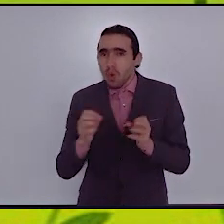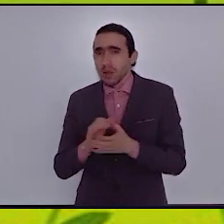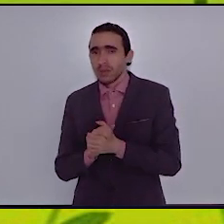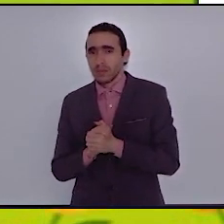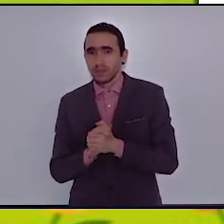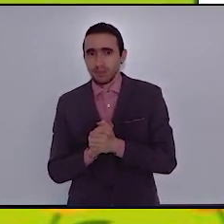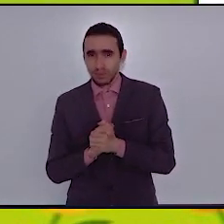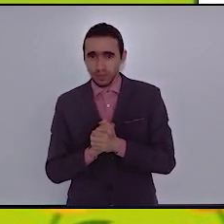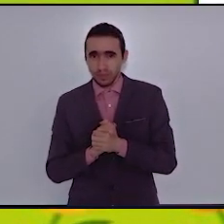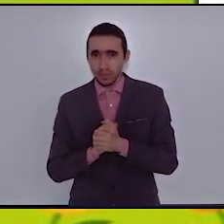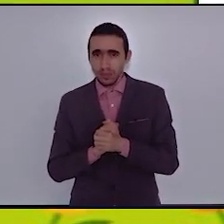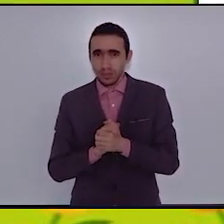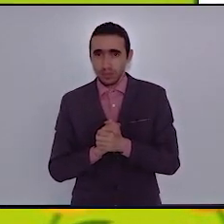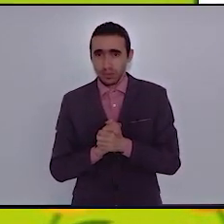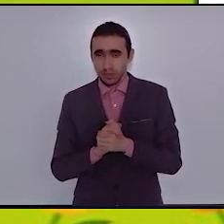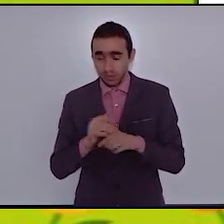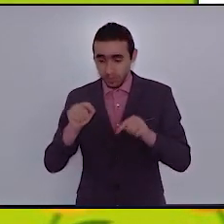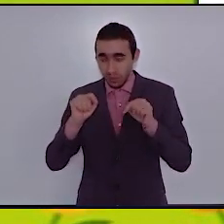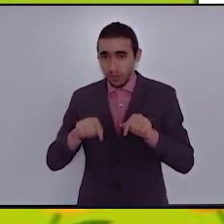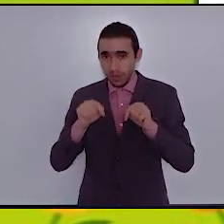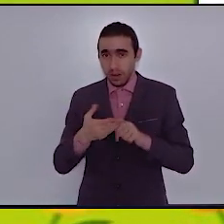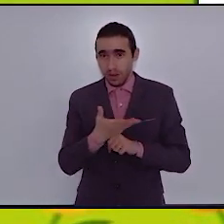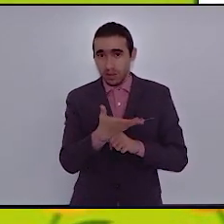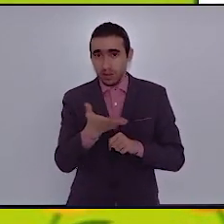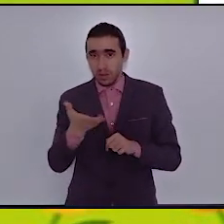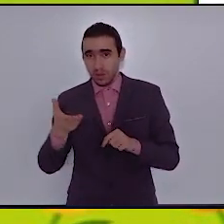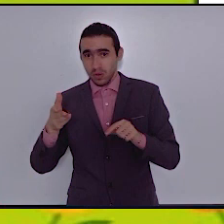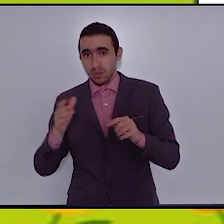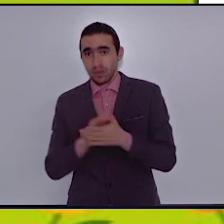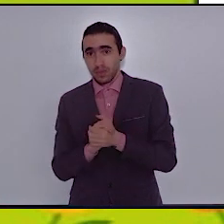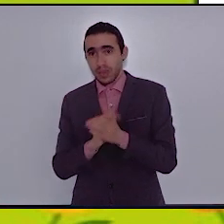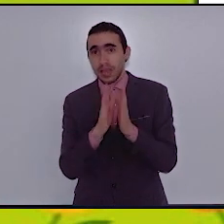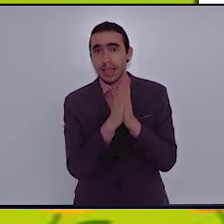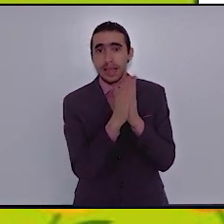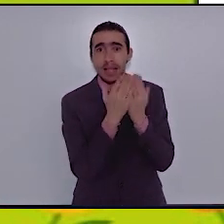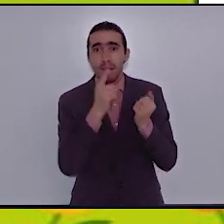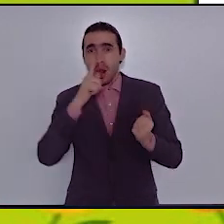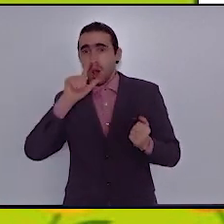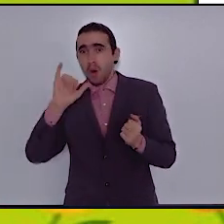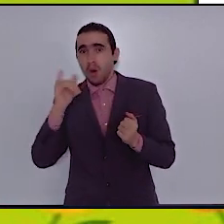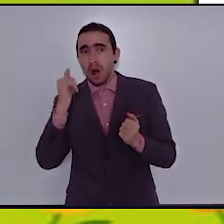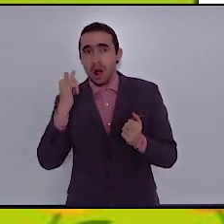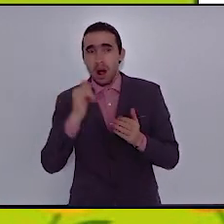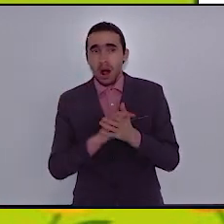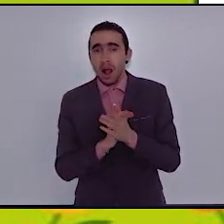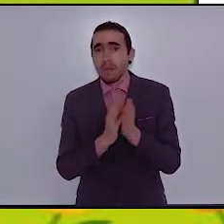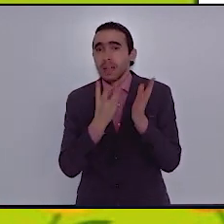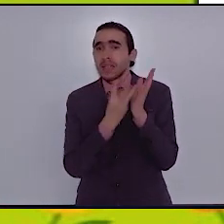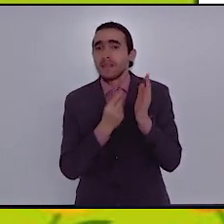الآن أيها الرائعون افتحوا الكتاب على صفحة رقم 144